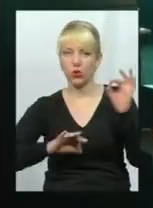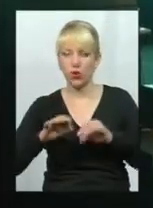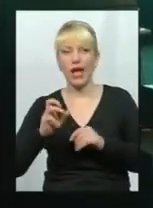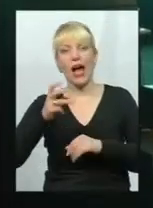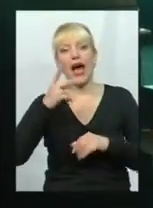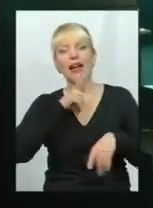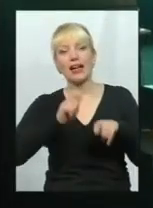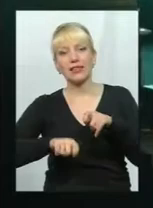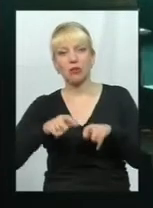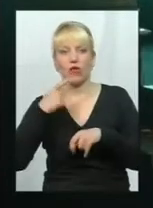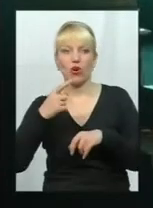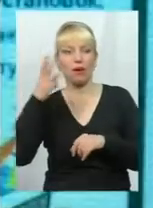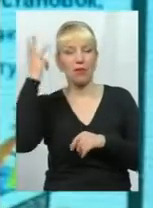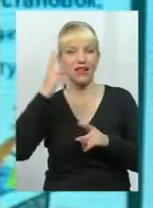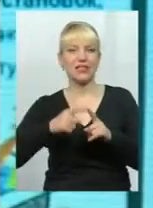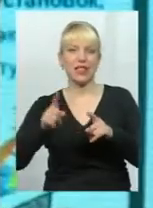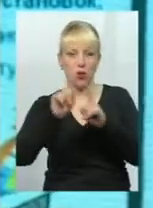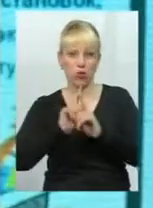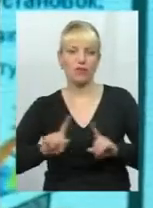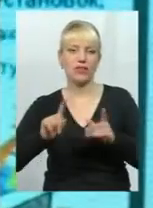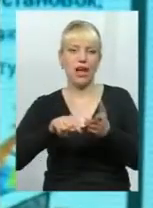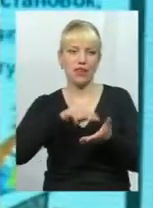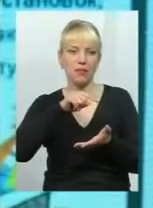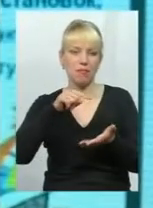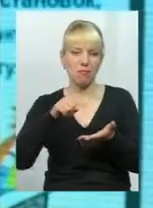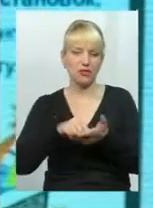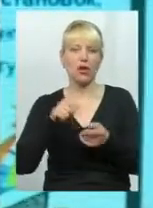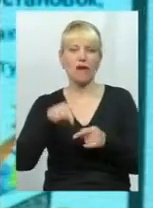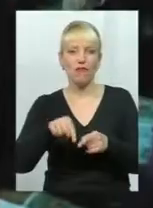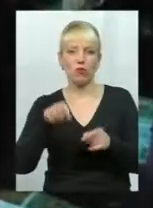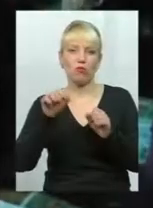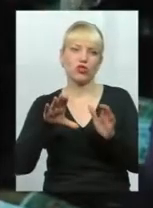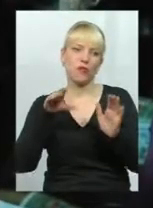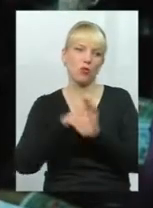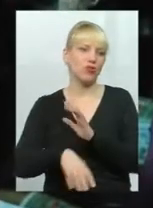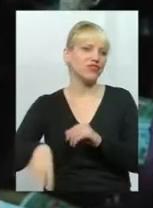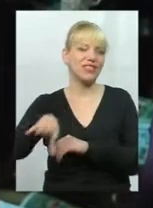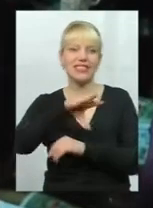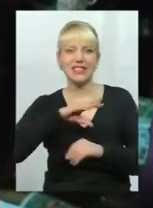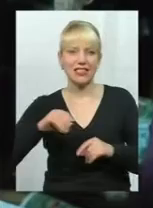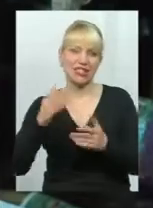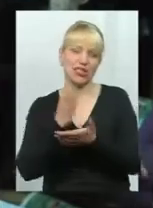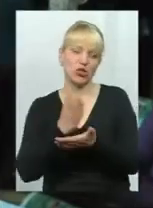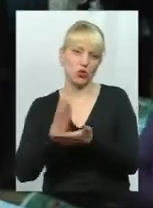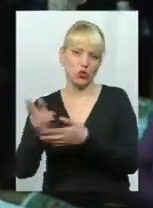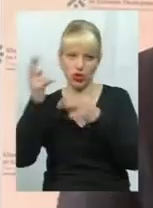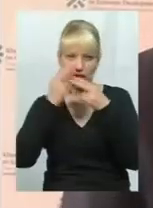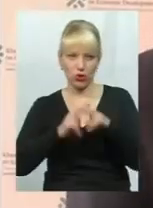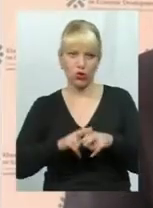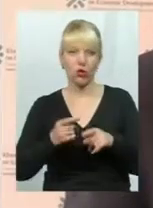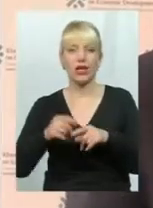називають Хмельницький універсальним містом. Запевняють, у ньому можна запровадити абсолютно усі існуючі технології.